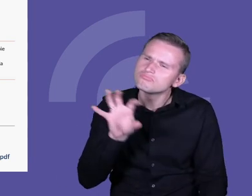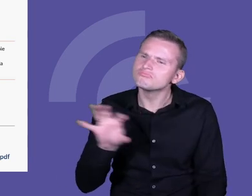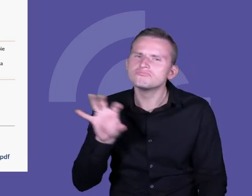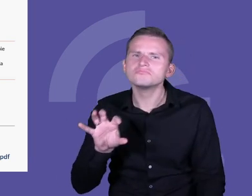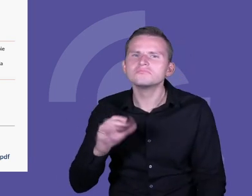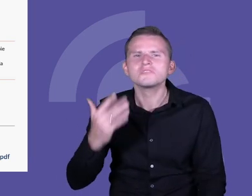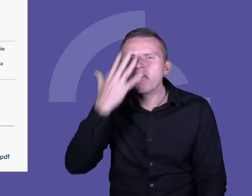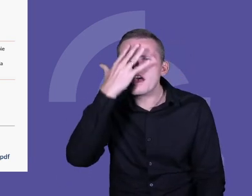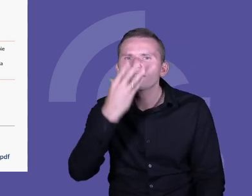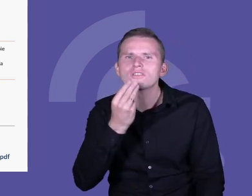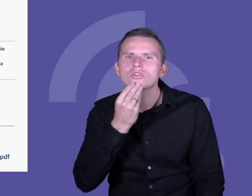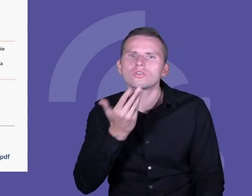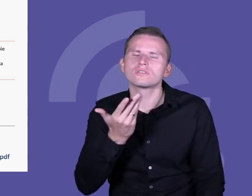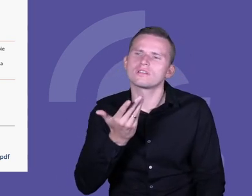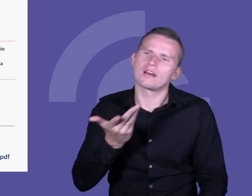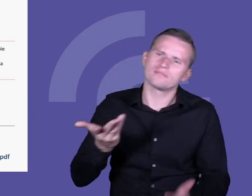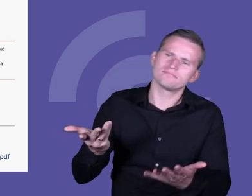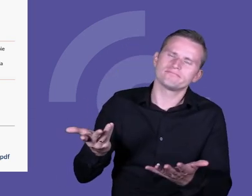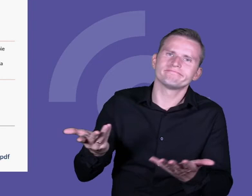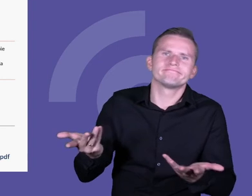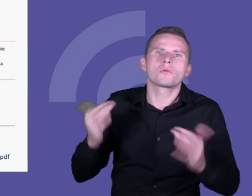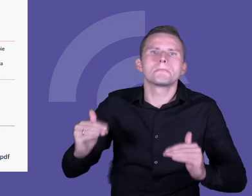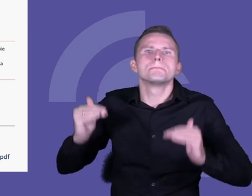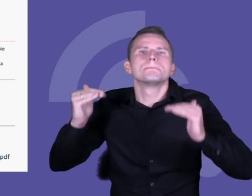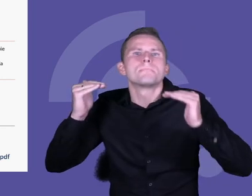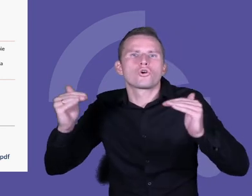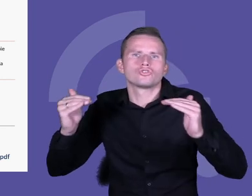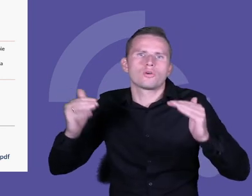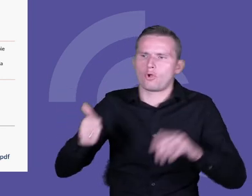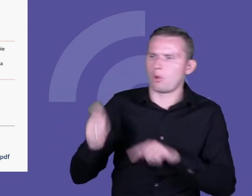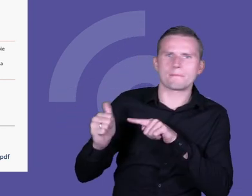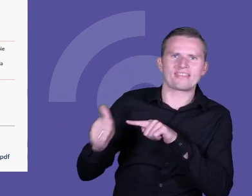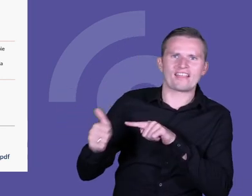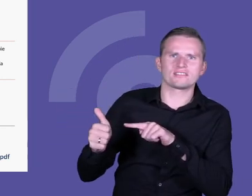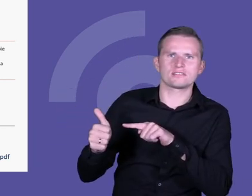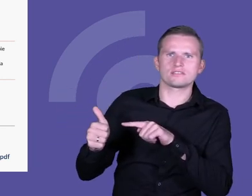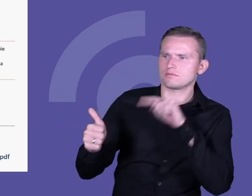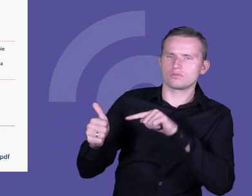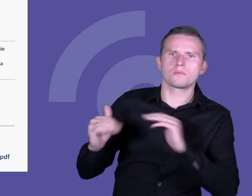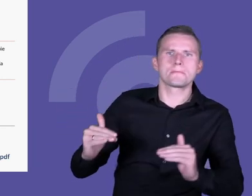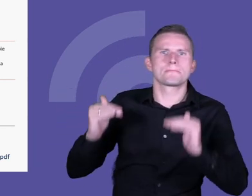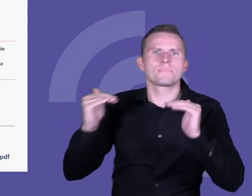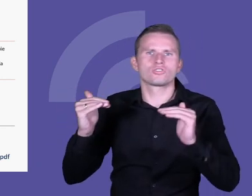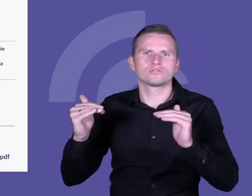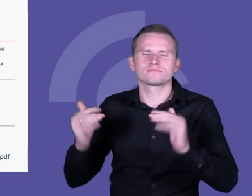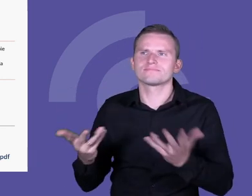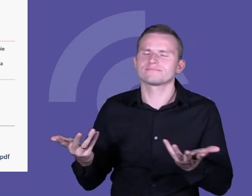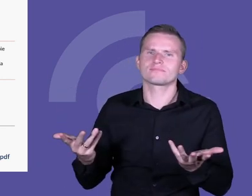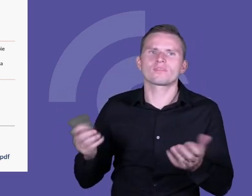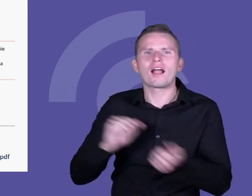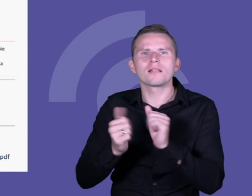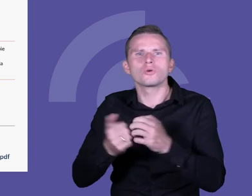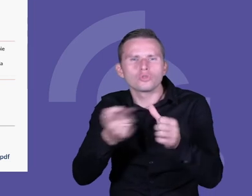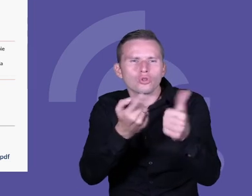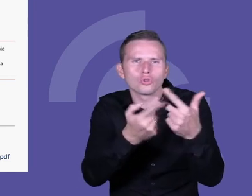wyglądają, jak wygląda poziom danej kompetencji, czy tych poszczególnych elementów składających się